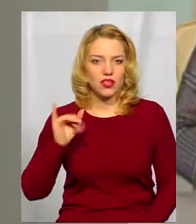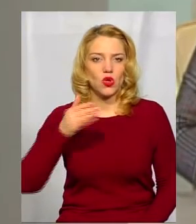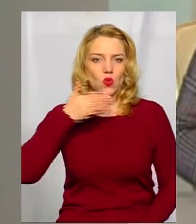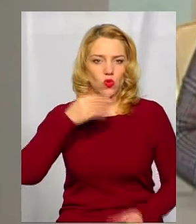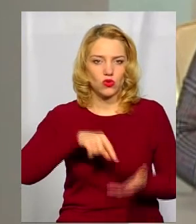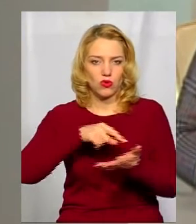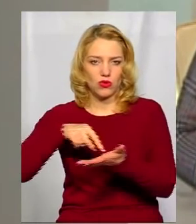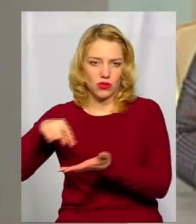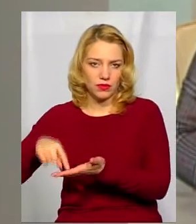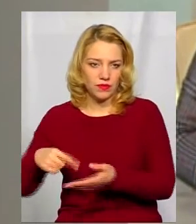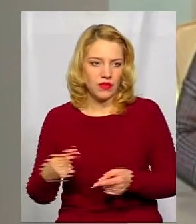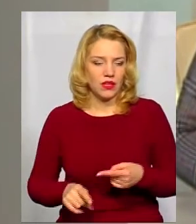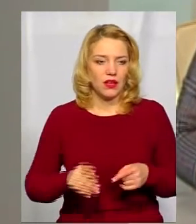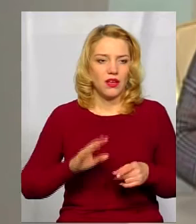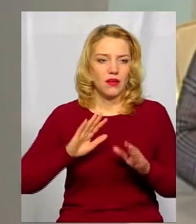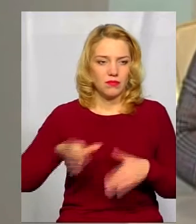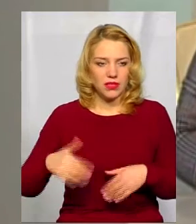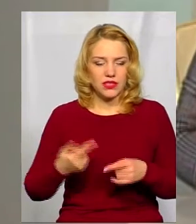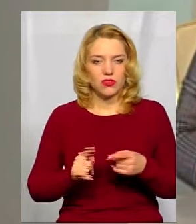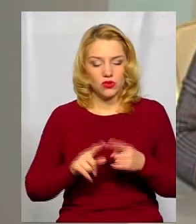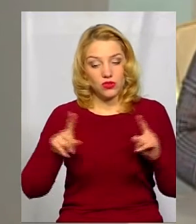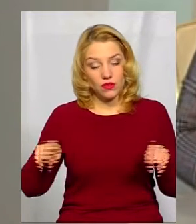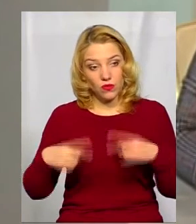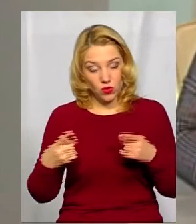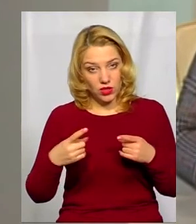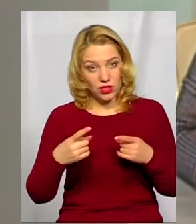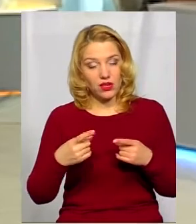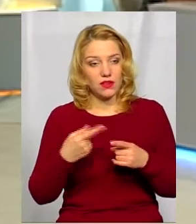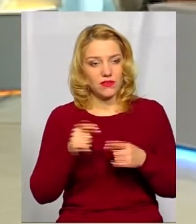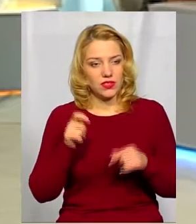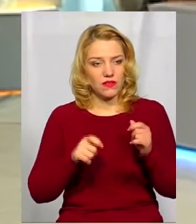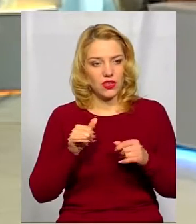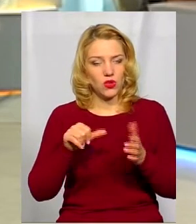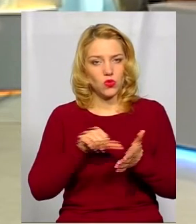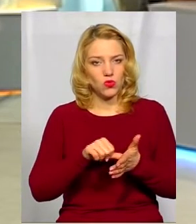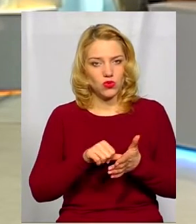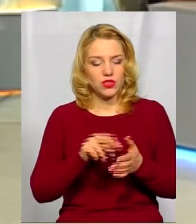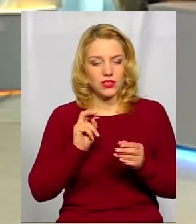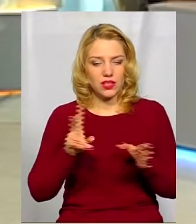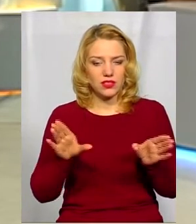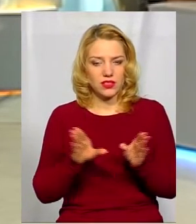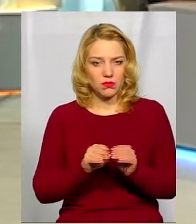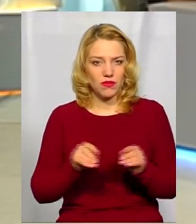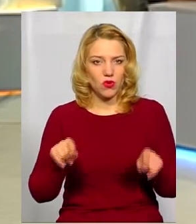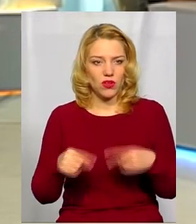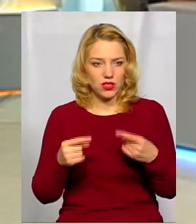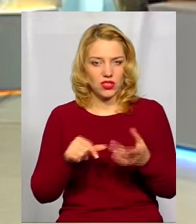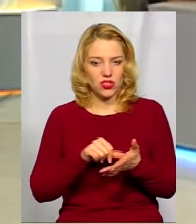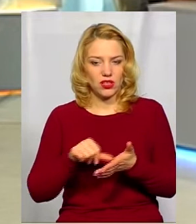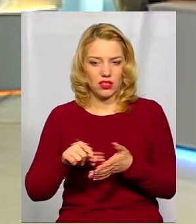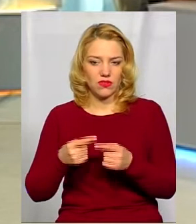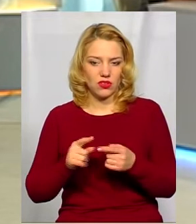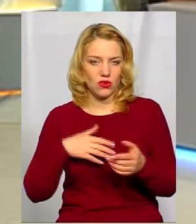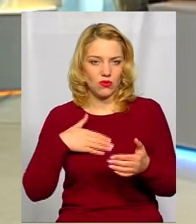організації «Нові», от саме це створення і участь як співорганізаторів, членів